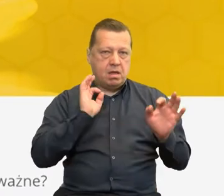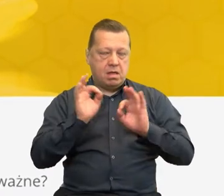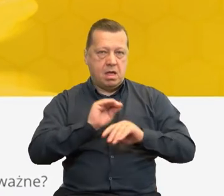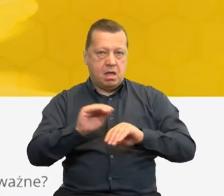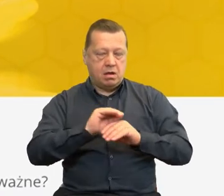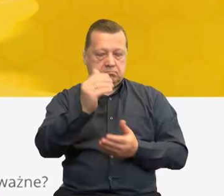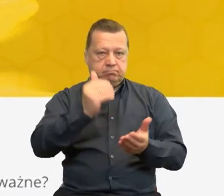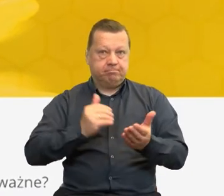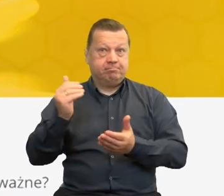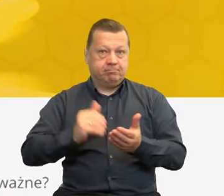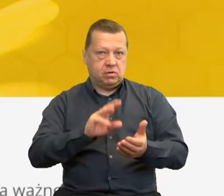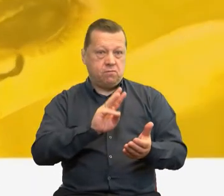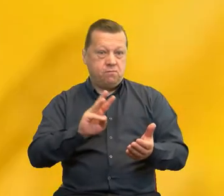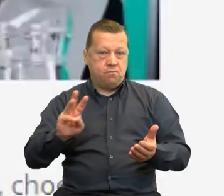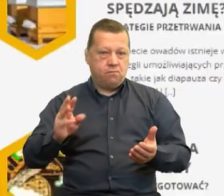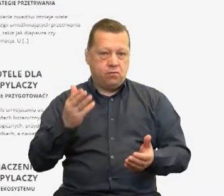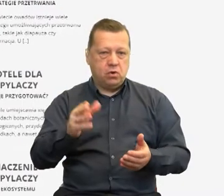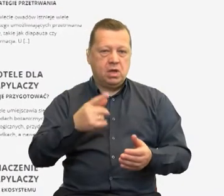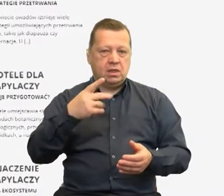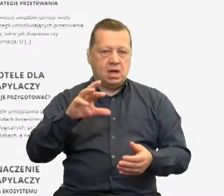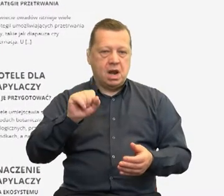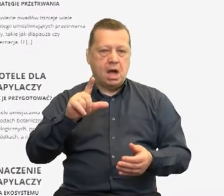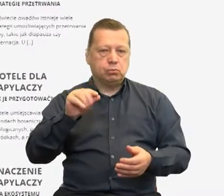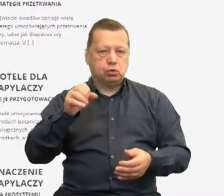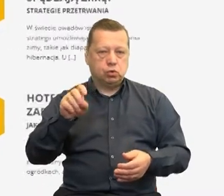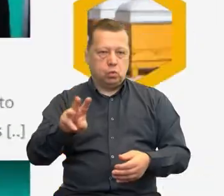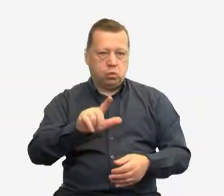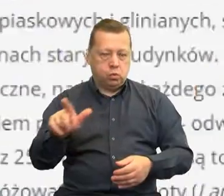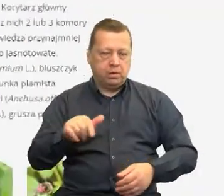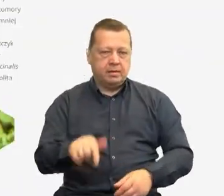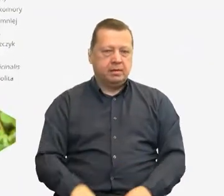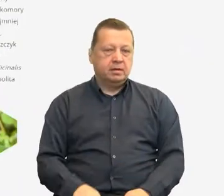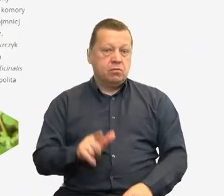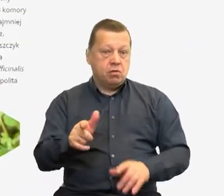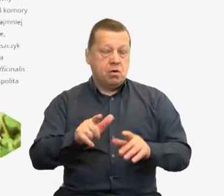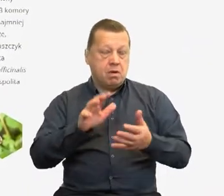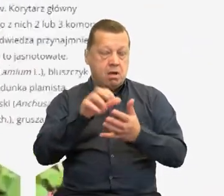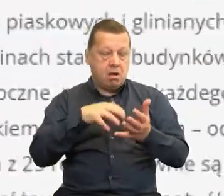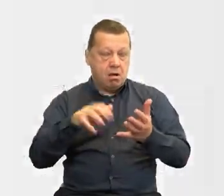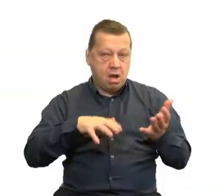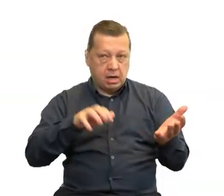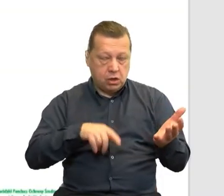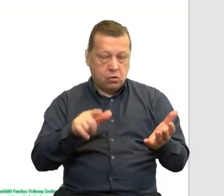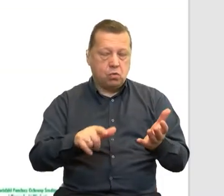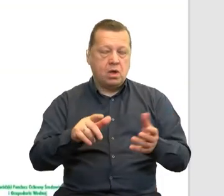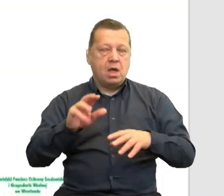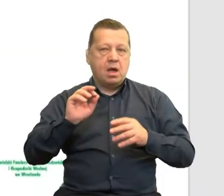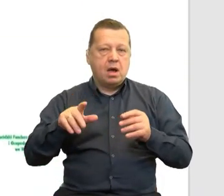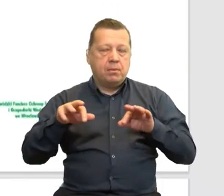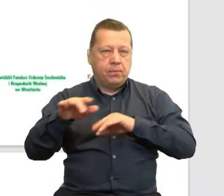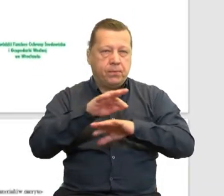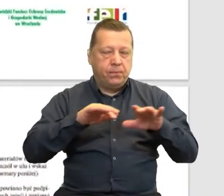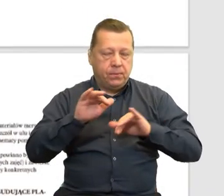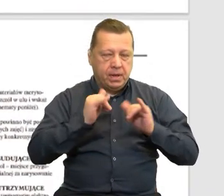dostępne na stronie www.lapszczu.org. Artykuły popularyzujące wiedzę o zapylaczach, scenariusze